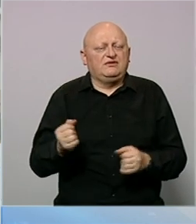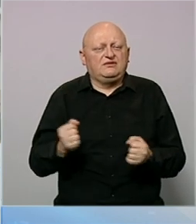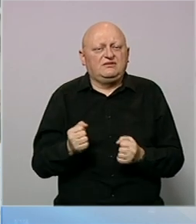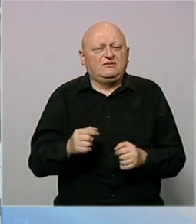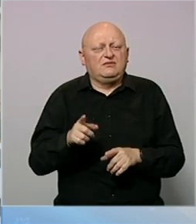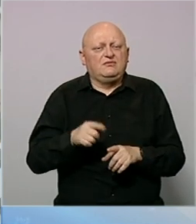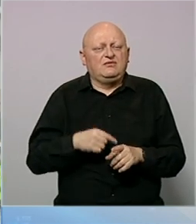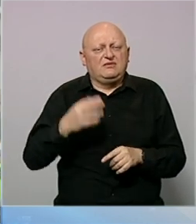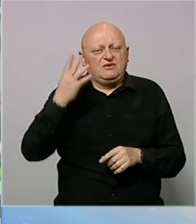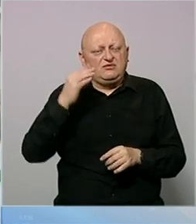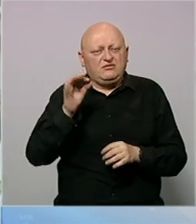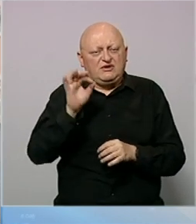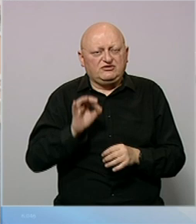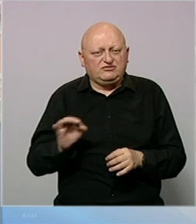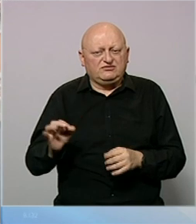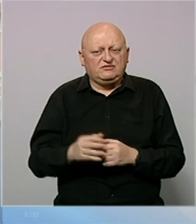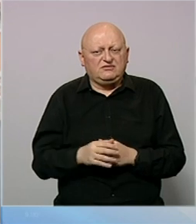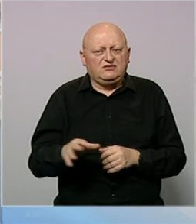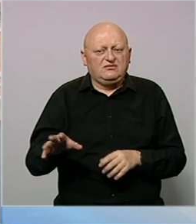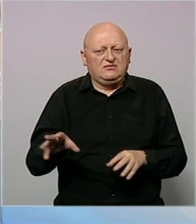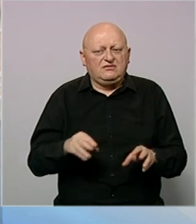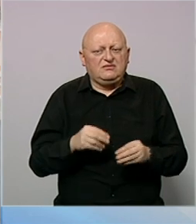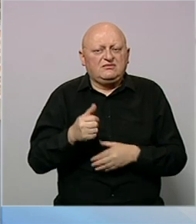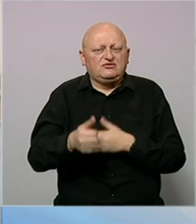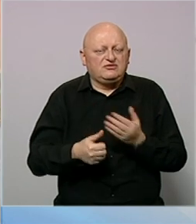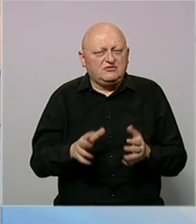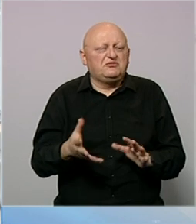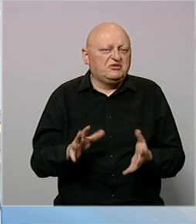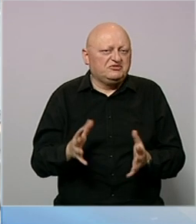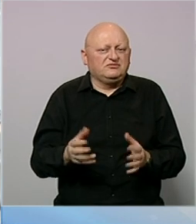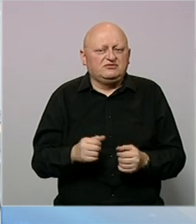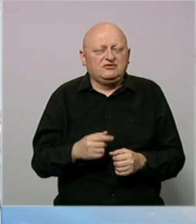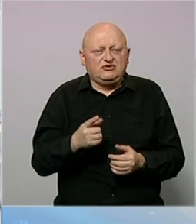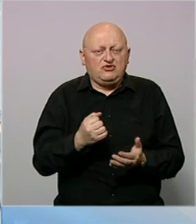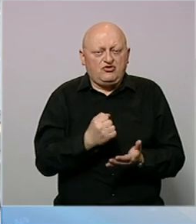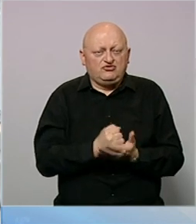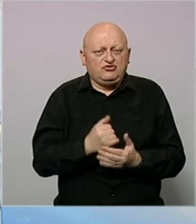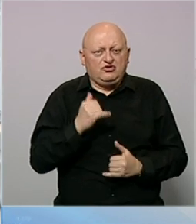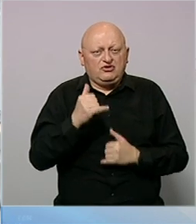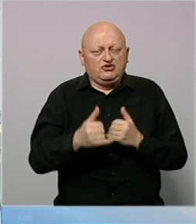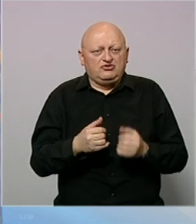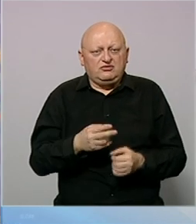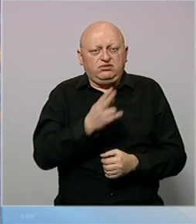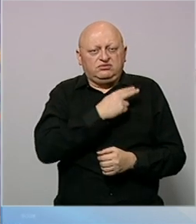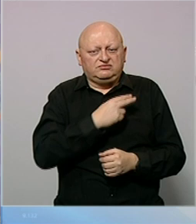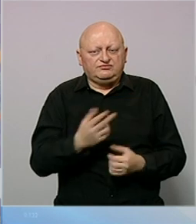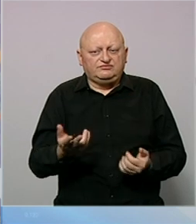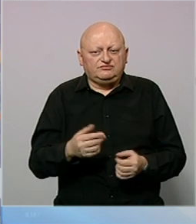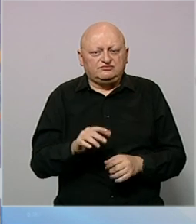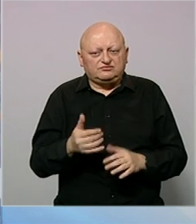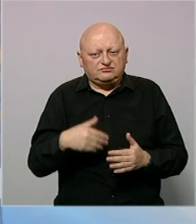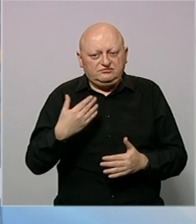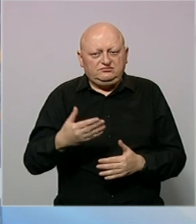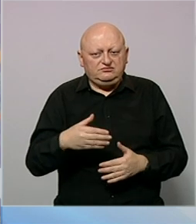mjesecima brižljivo planiraju. Skupiali smo tokom godine, pa biće nešto. To potvrđuju turističkim agencijam. Pitaju ljudi